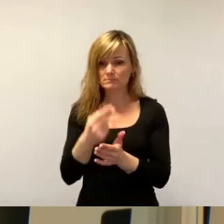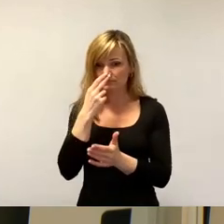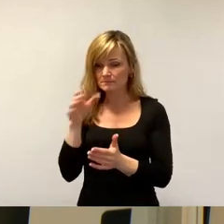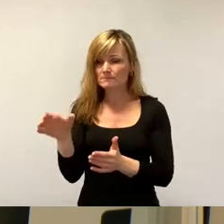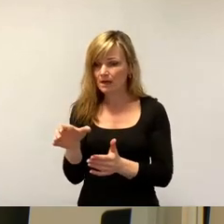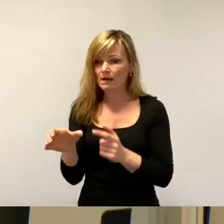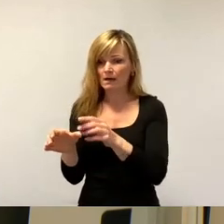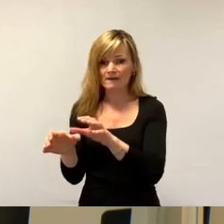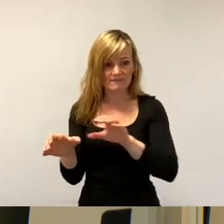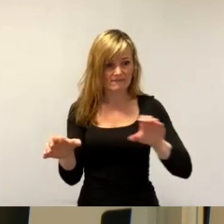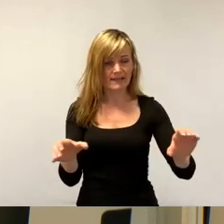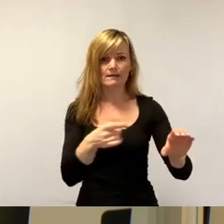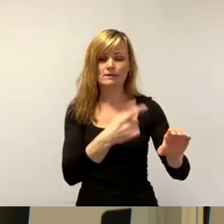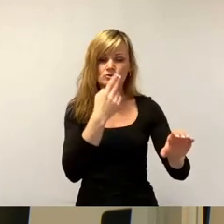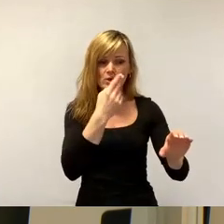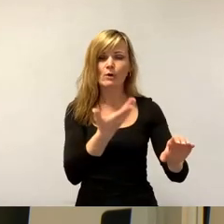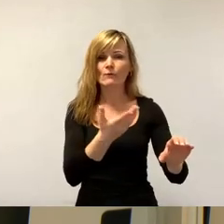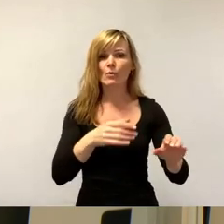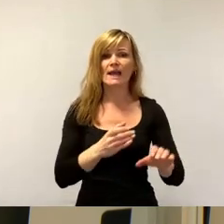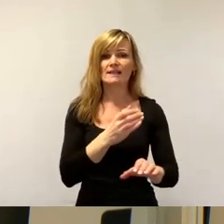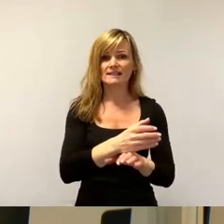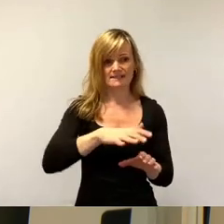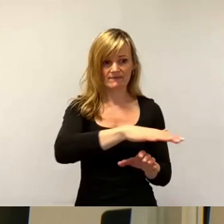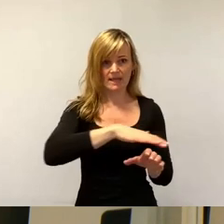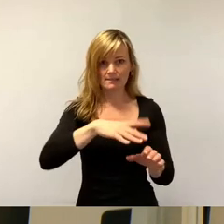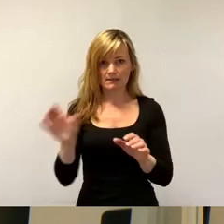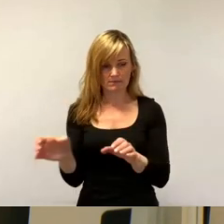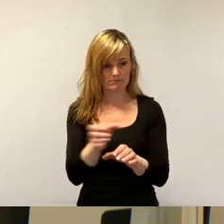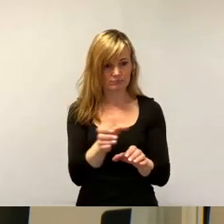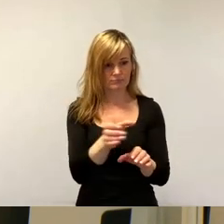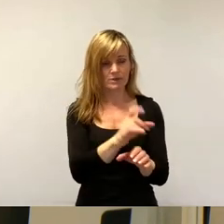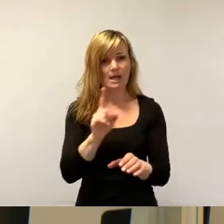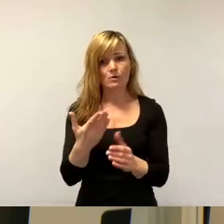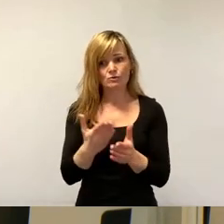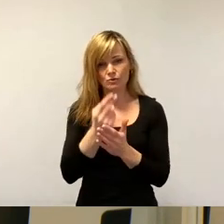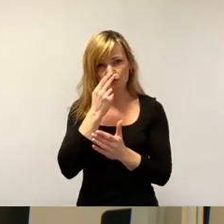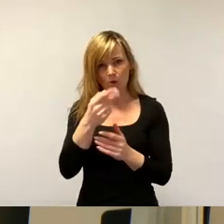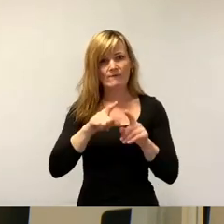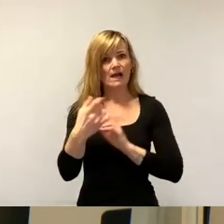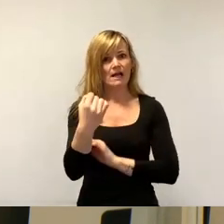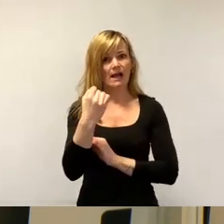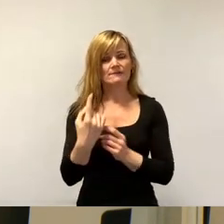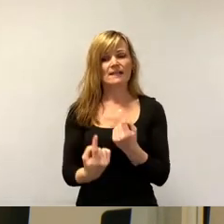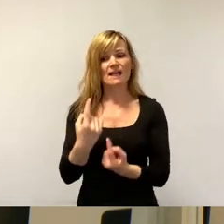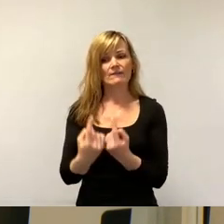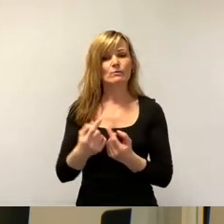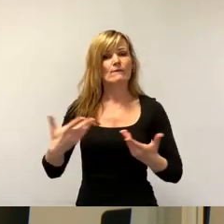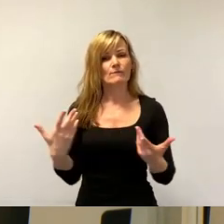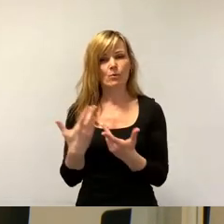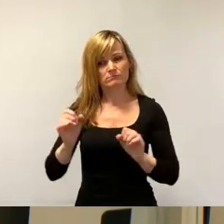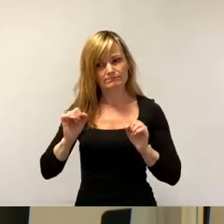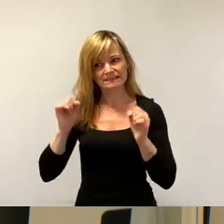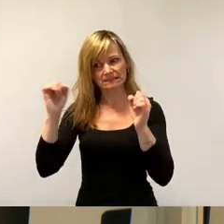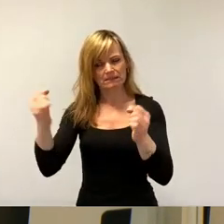haben. Und auch bereits mit Hochdruck am Thema Fachkräfte und Nachwuchsarbeiten, da hat mich hier die Reaktionszeit der Verwaltung ein bisschen